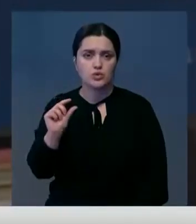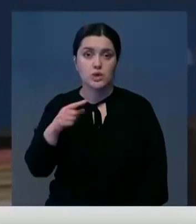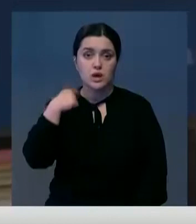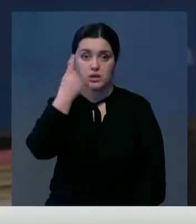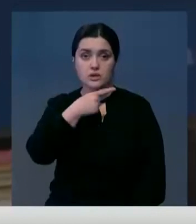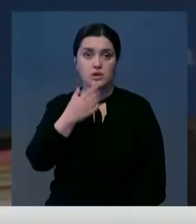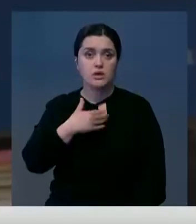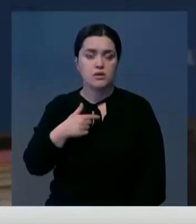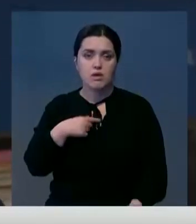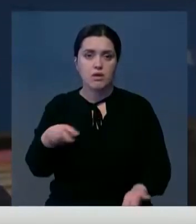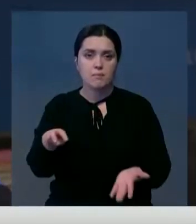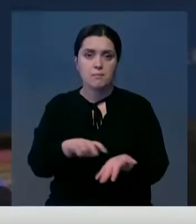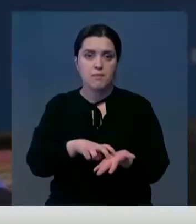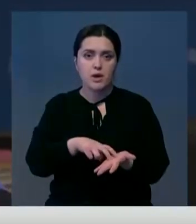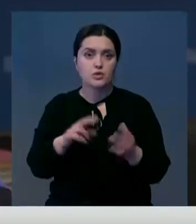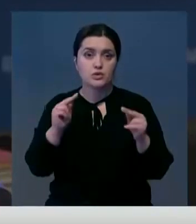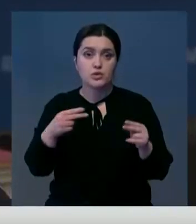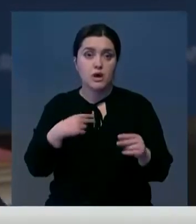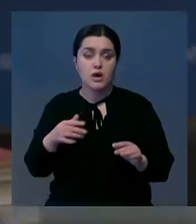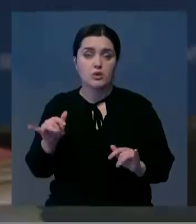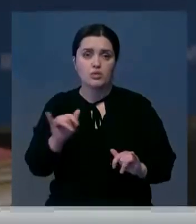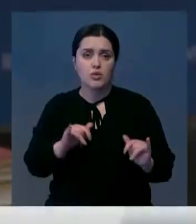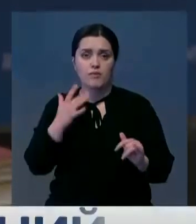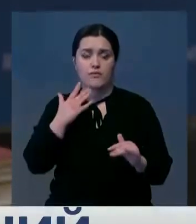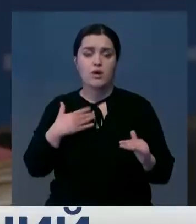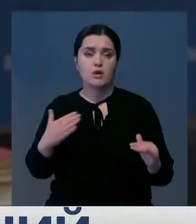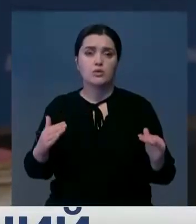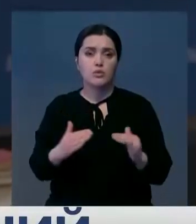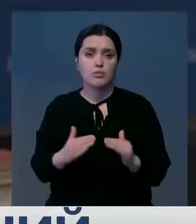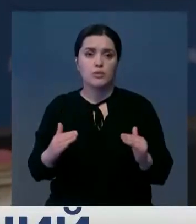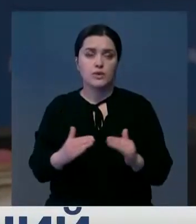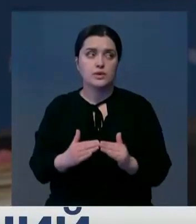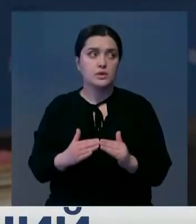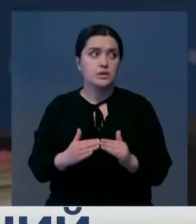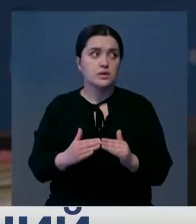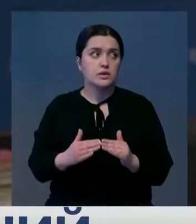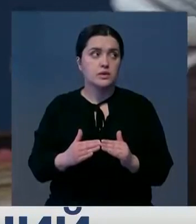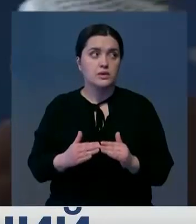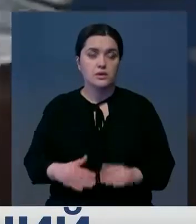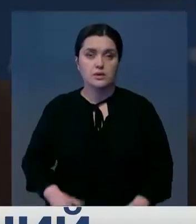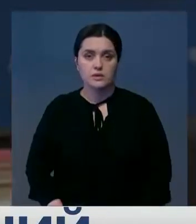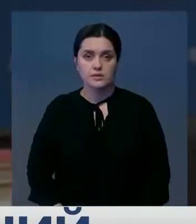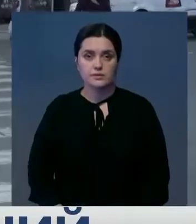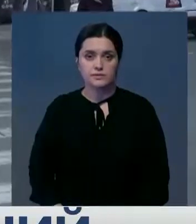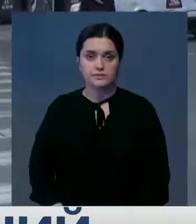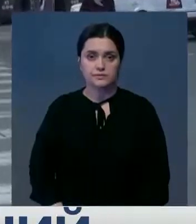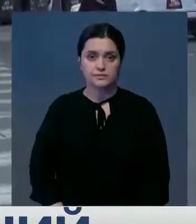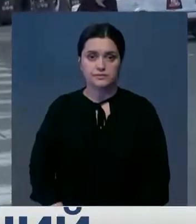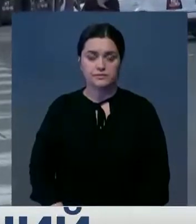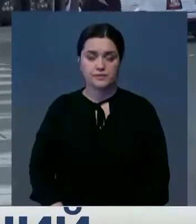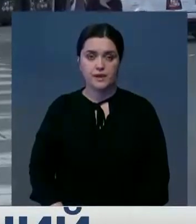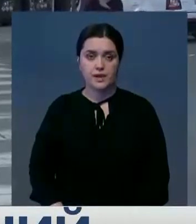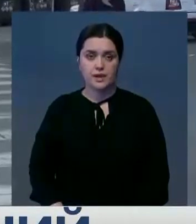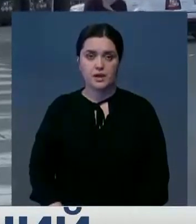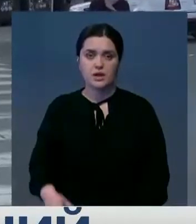Я так боюсь, если честно. Я никуда не выхожу. Если это очень не надо, тогда я не выхожу. Один из